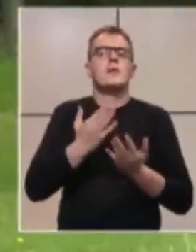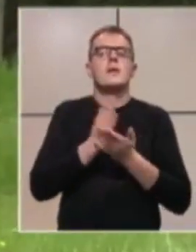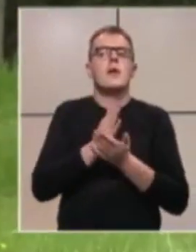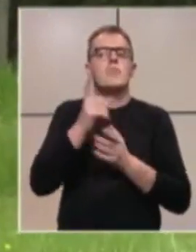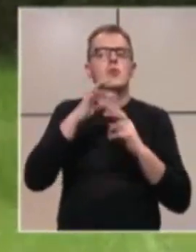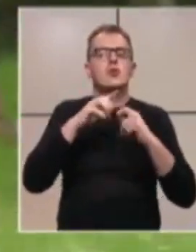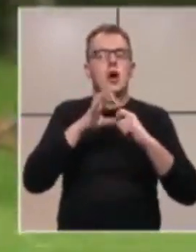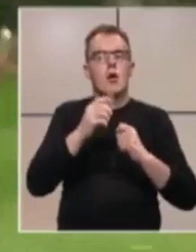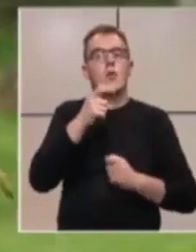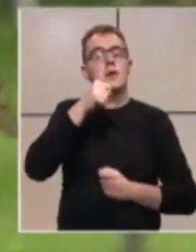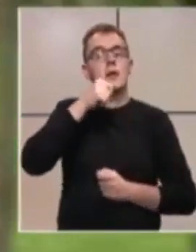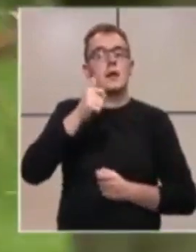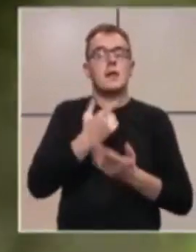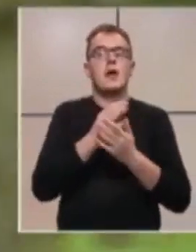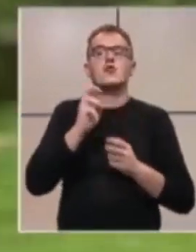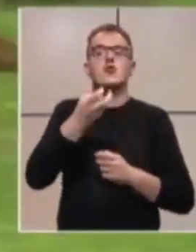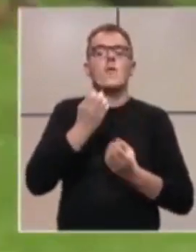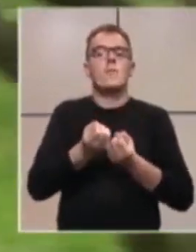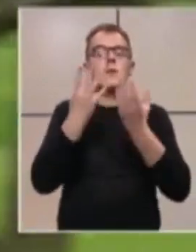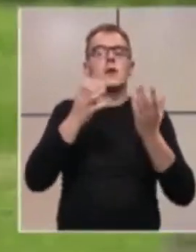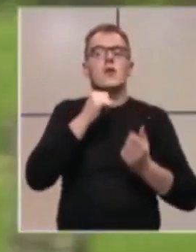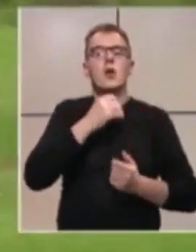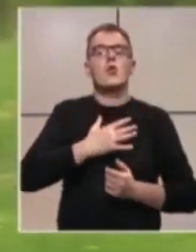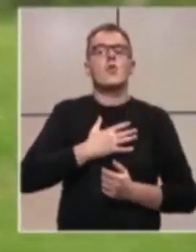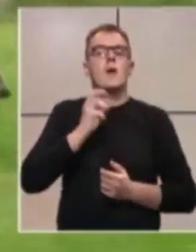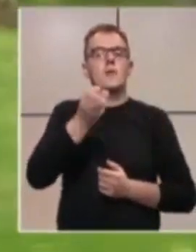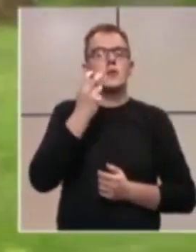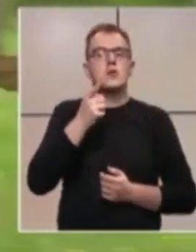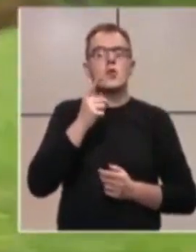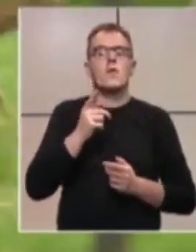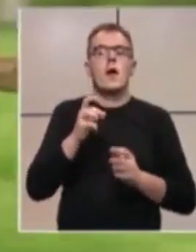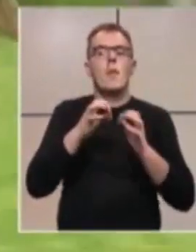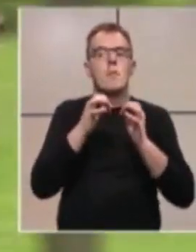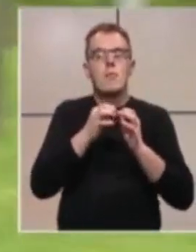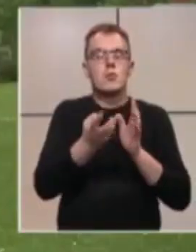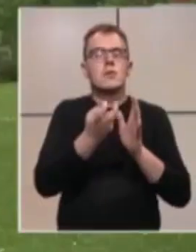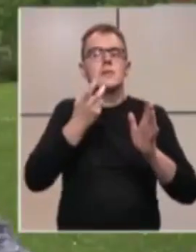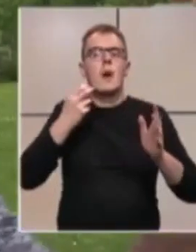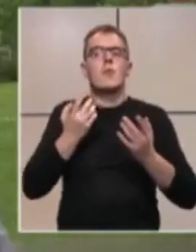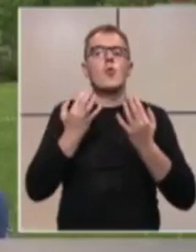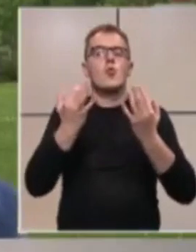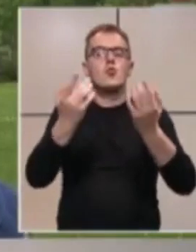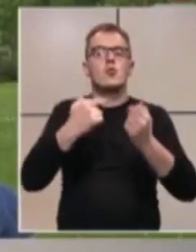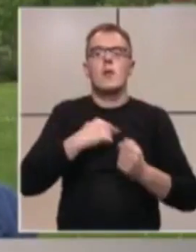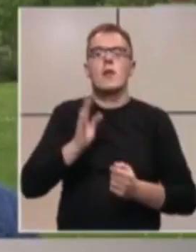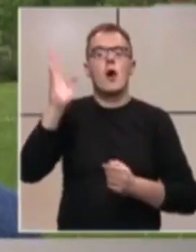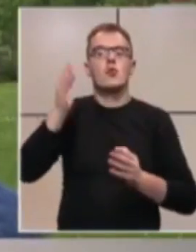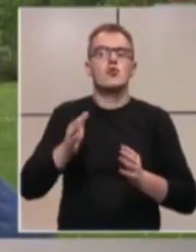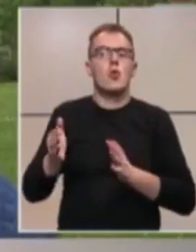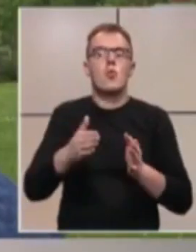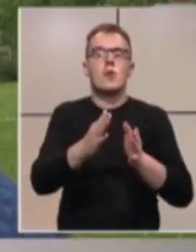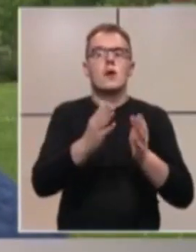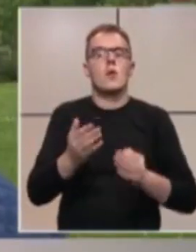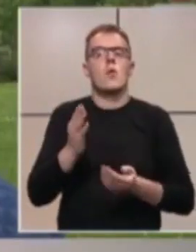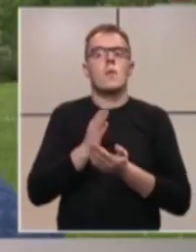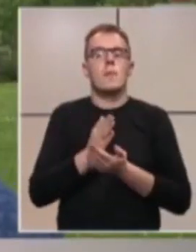Šargo. Jednoga je dana zov prirode ili ljubovni zov od mamijo i Bambiku u šumu. Ja otišla u rijeku, došla je